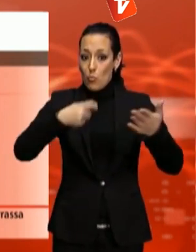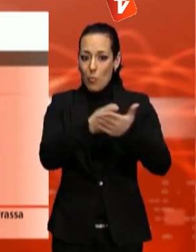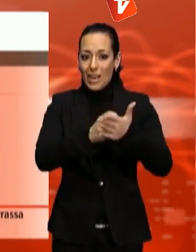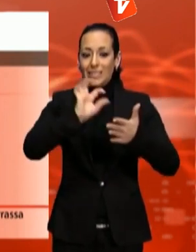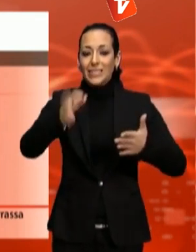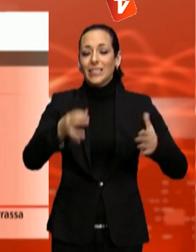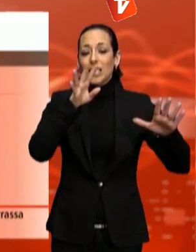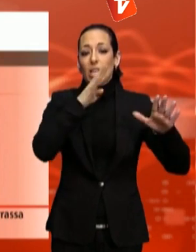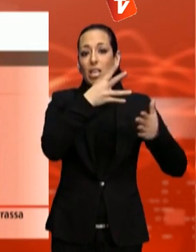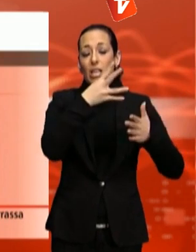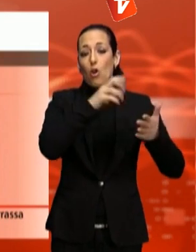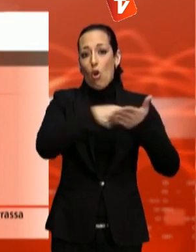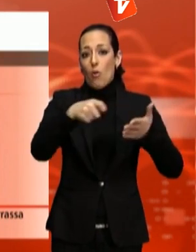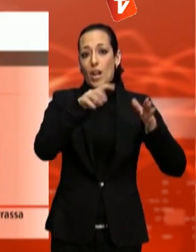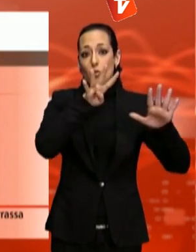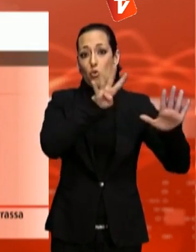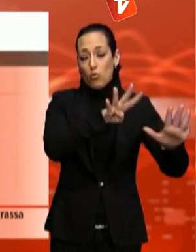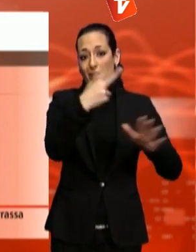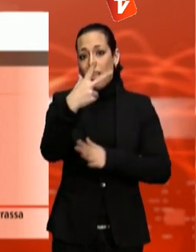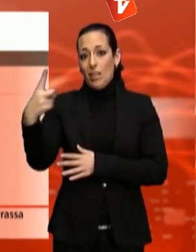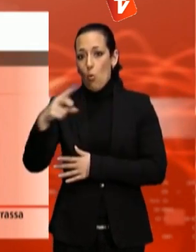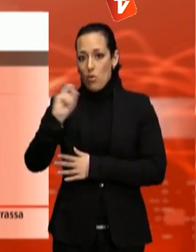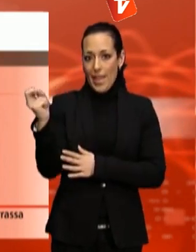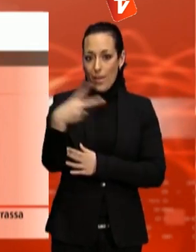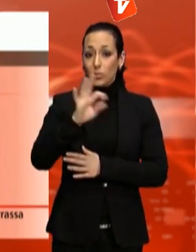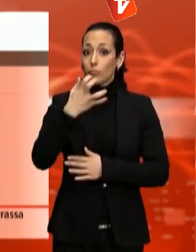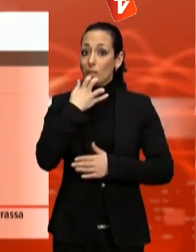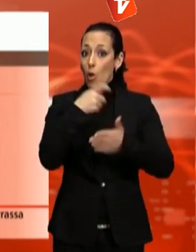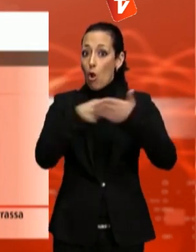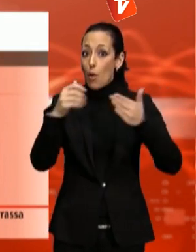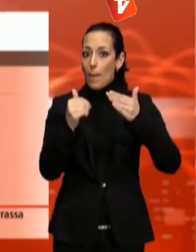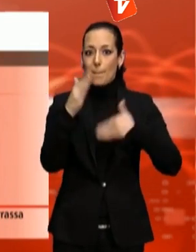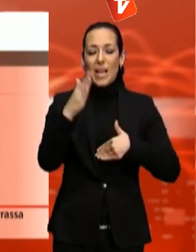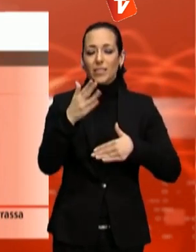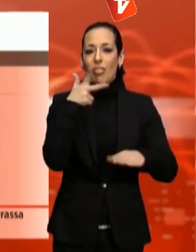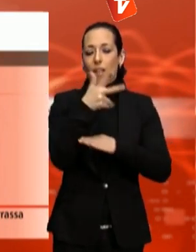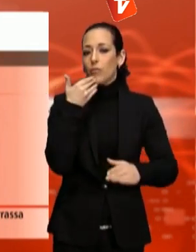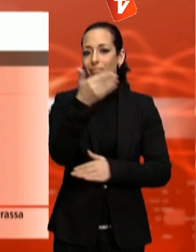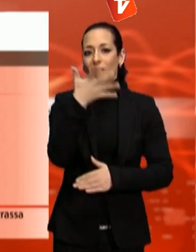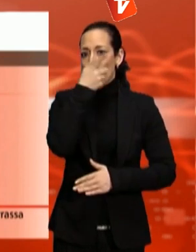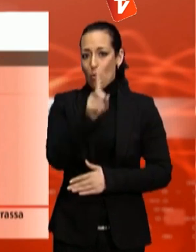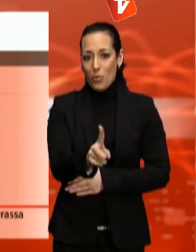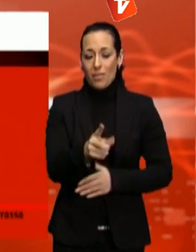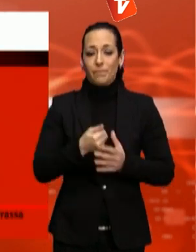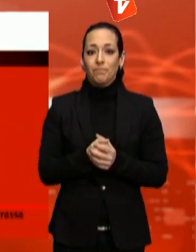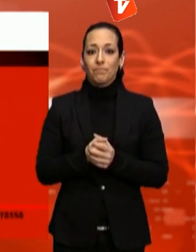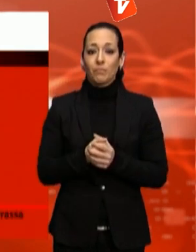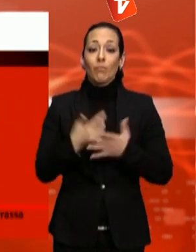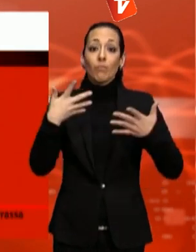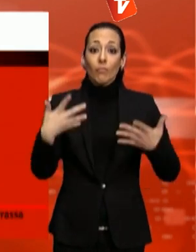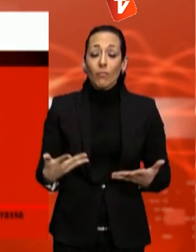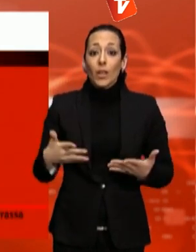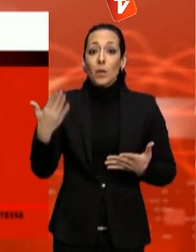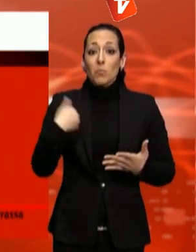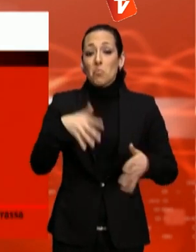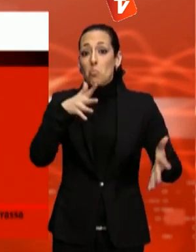mensuals. Els que cobrin més no tindran dret a la T-Blanca i hauran de viatjar amb bus amb qualsevol dels altres títols a la venda. D'aquesta manera,